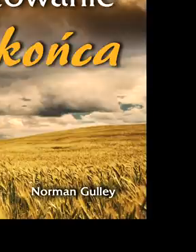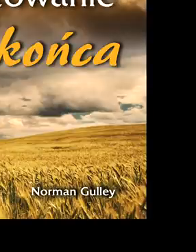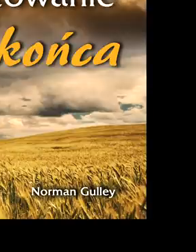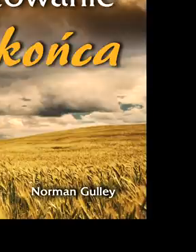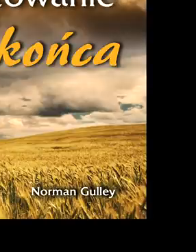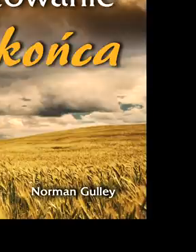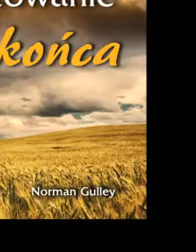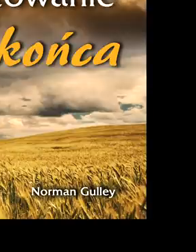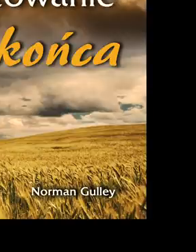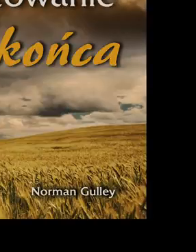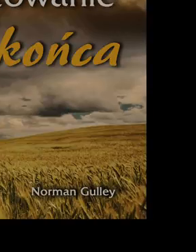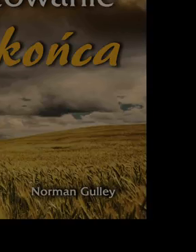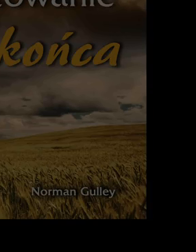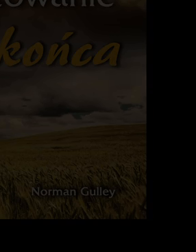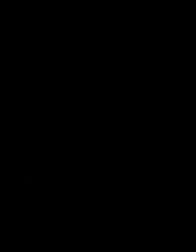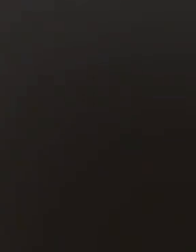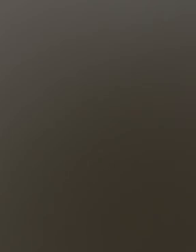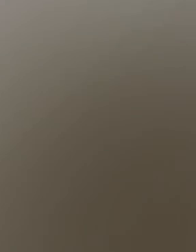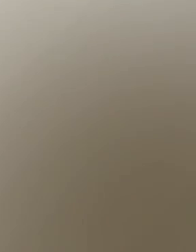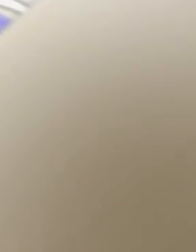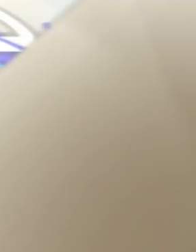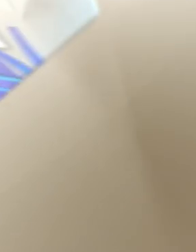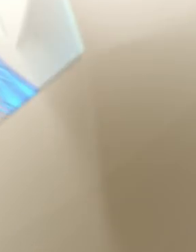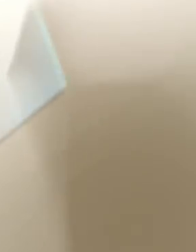Dzięki za